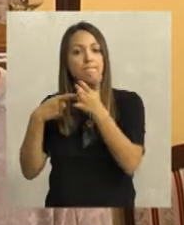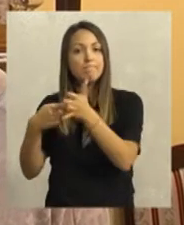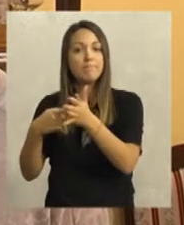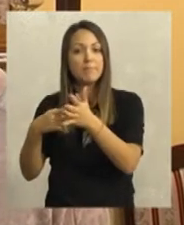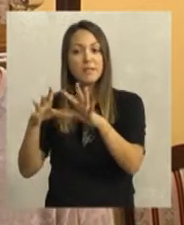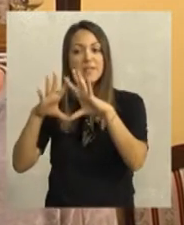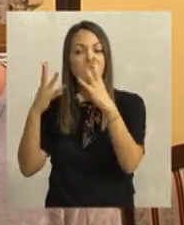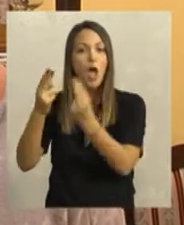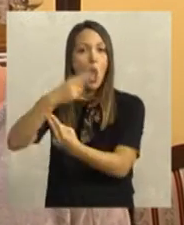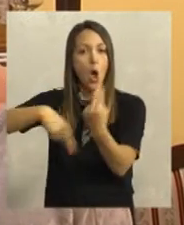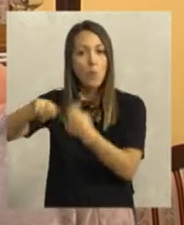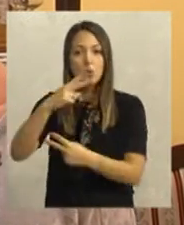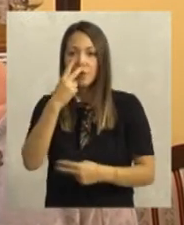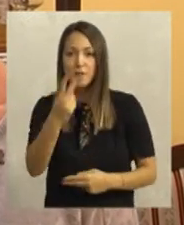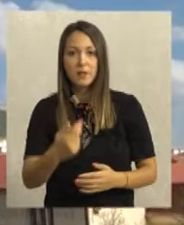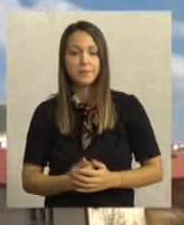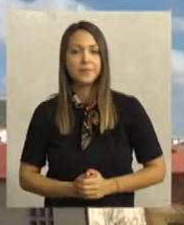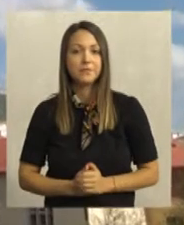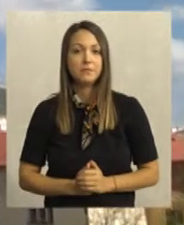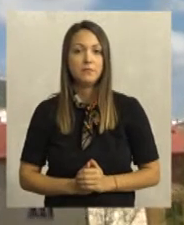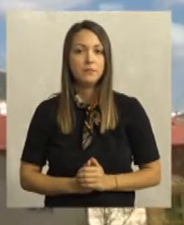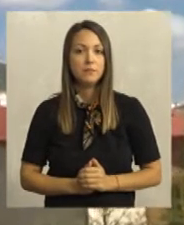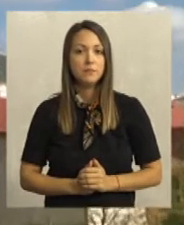da sve to obiđu, vide, posete.